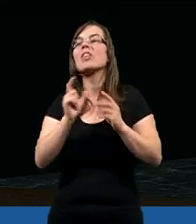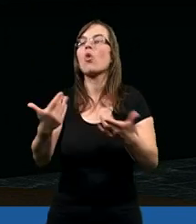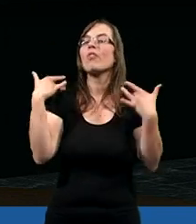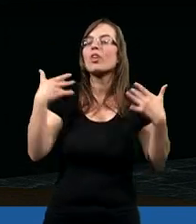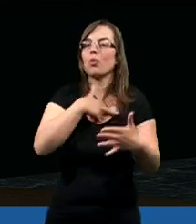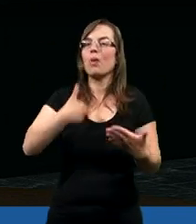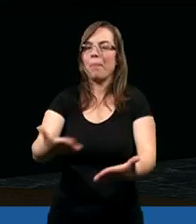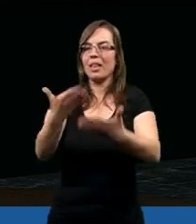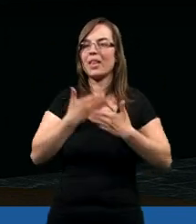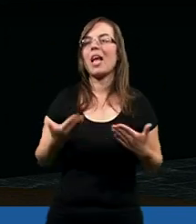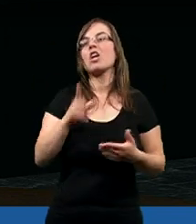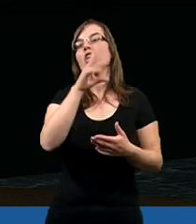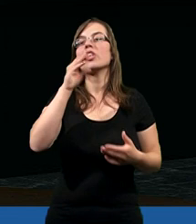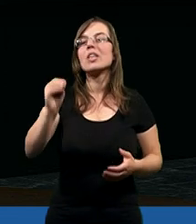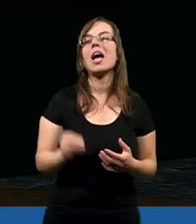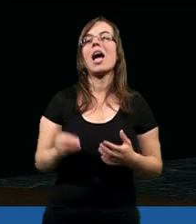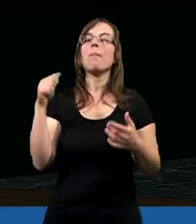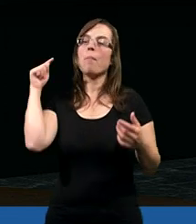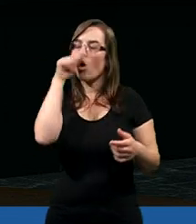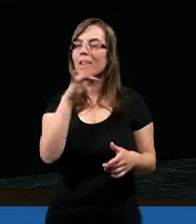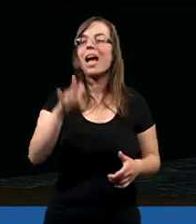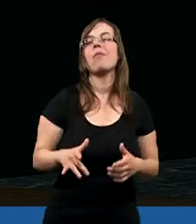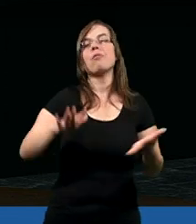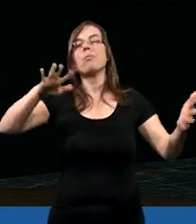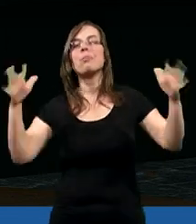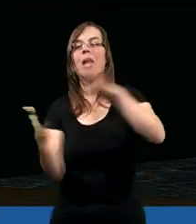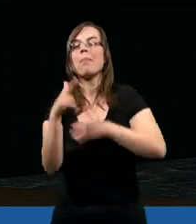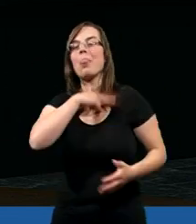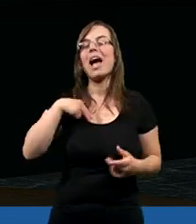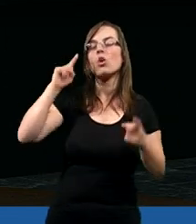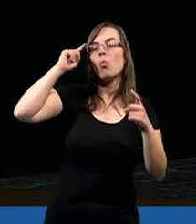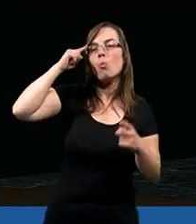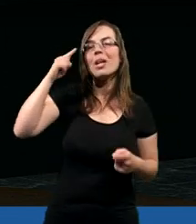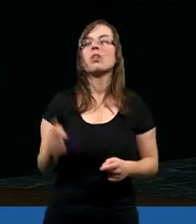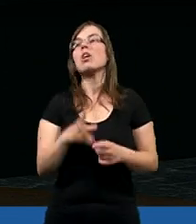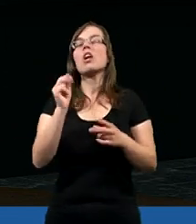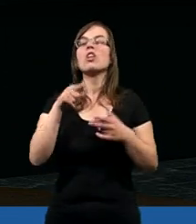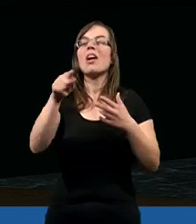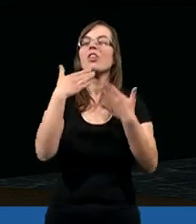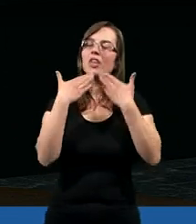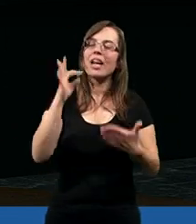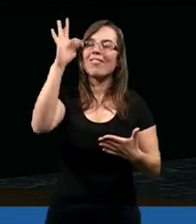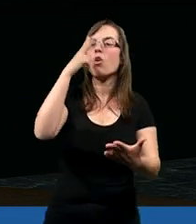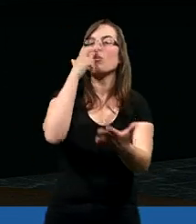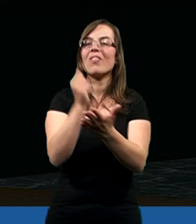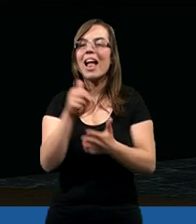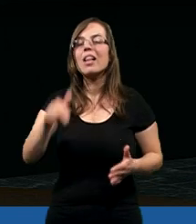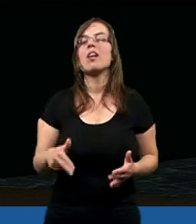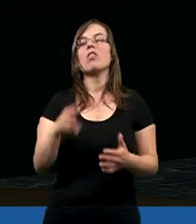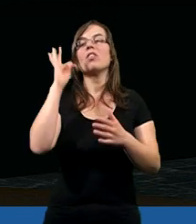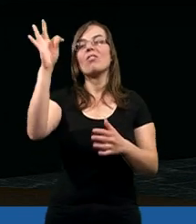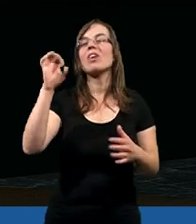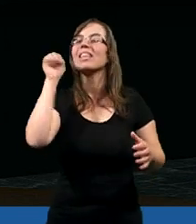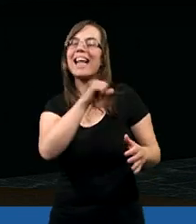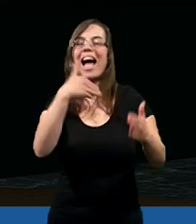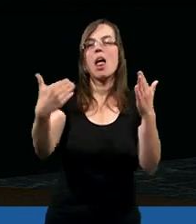zrewolucjonizował życie, że potrafimy przemienić nasze umysły. To dzięki Twojemu świadectwu